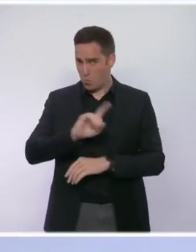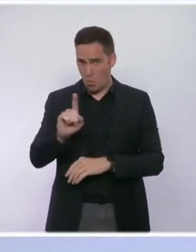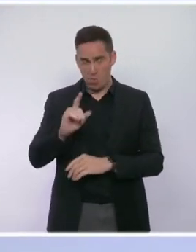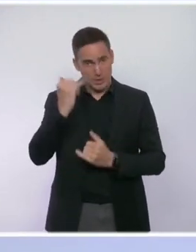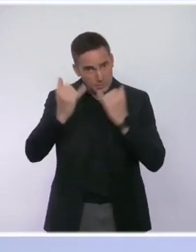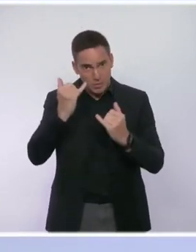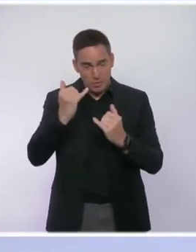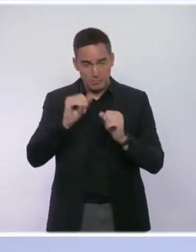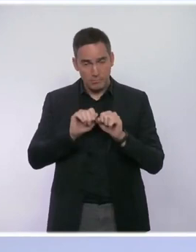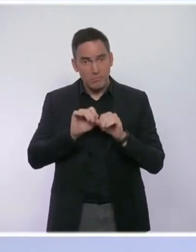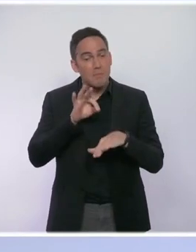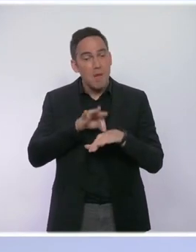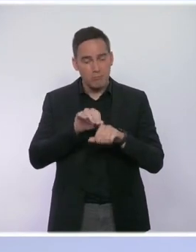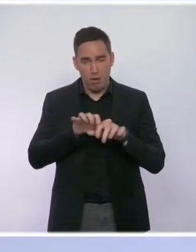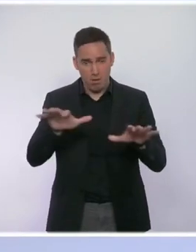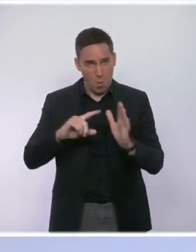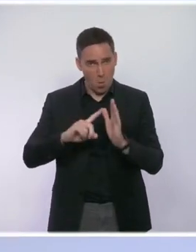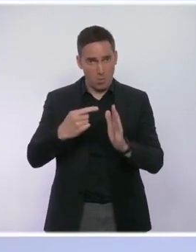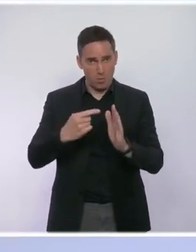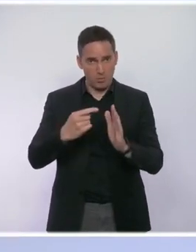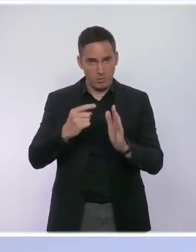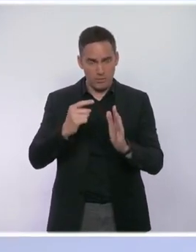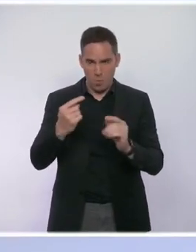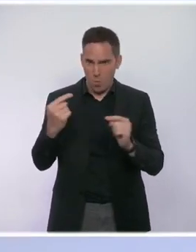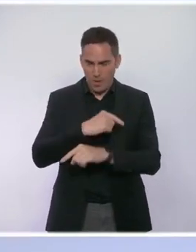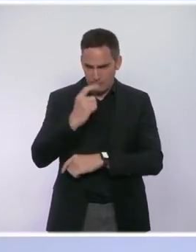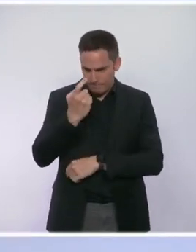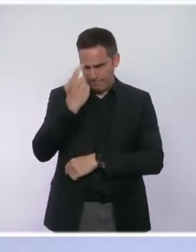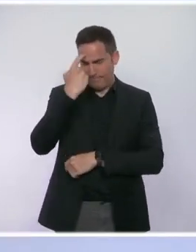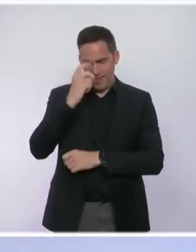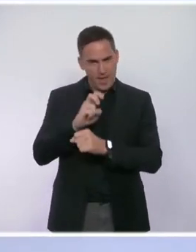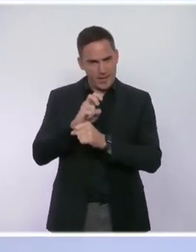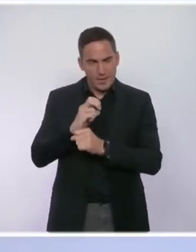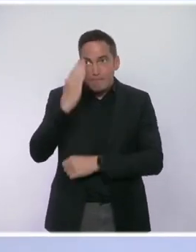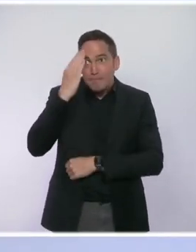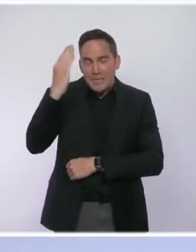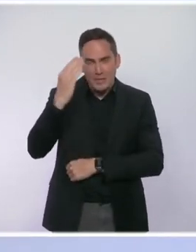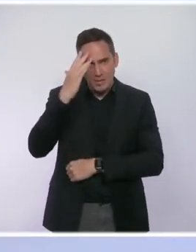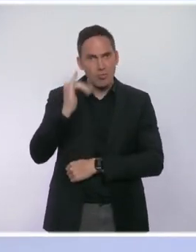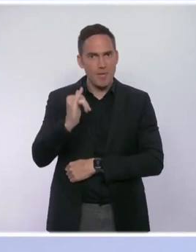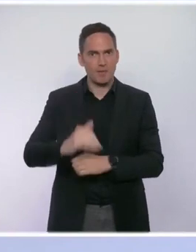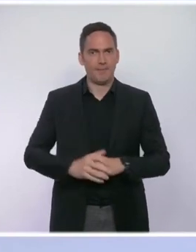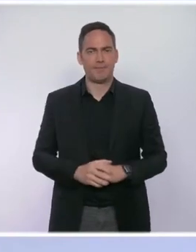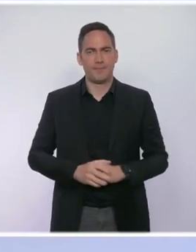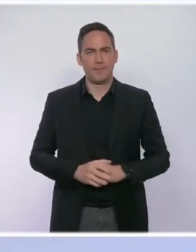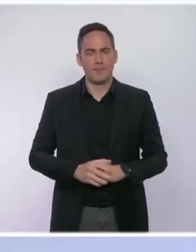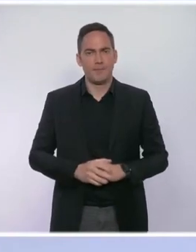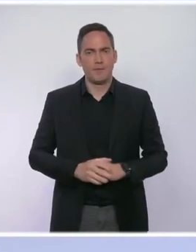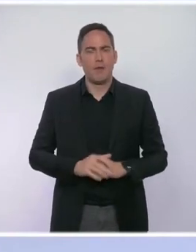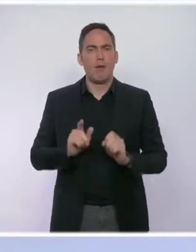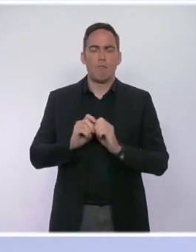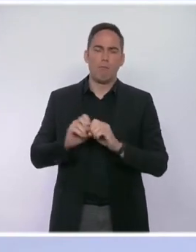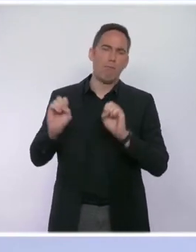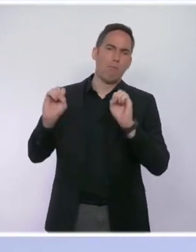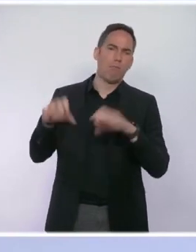circulation virale dans notre pays. Cette épidémie nous a appris à ne jamais rien exclure par principe. Nous assumons notre refus d'un désarmement sanitaire qui